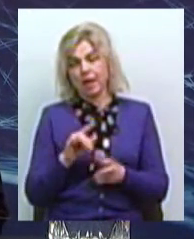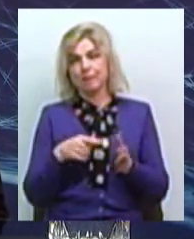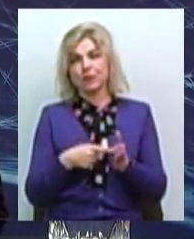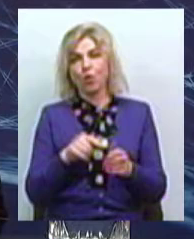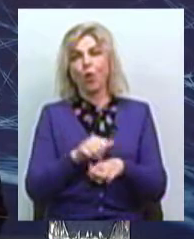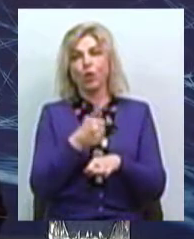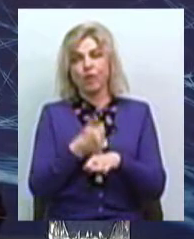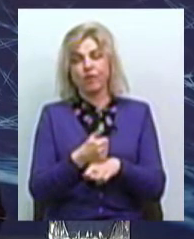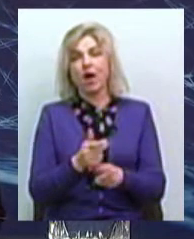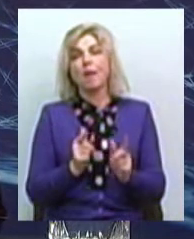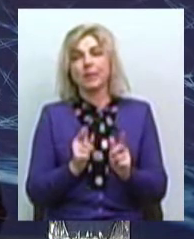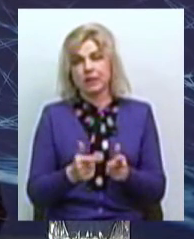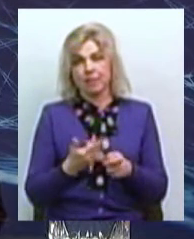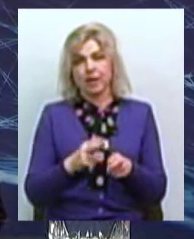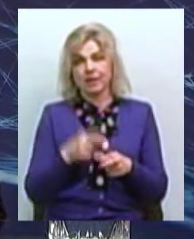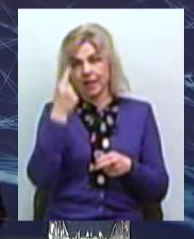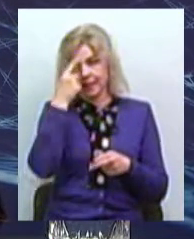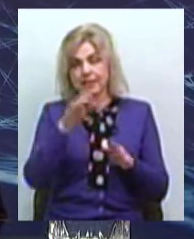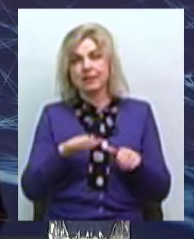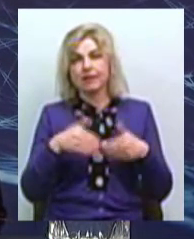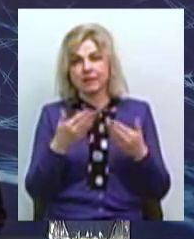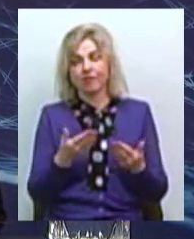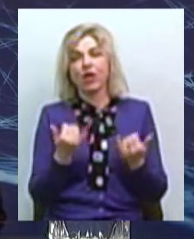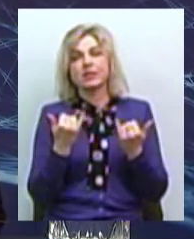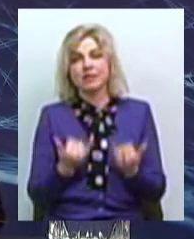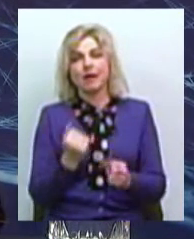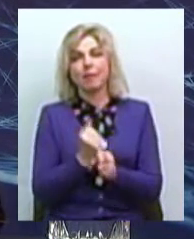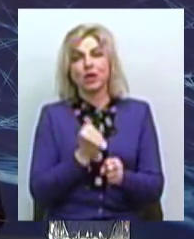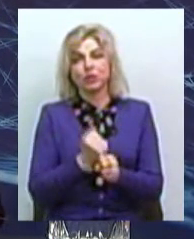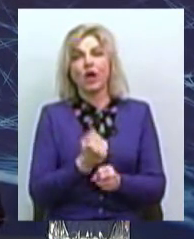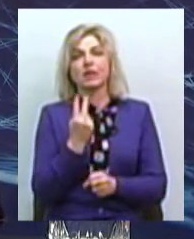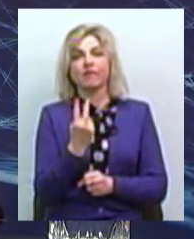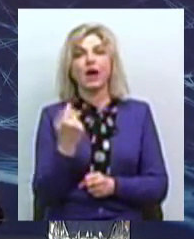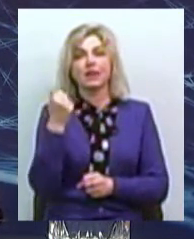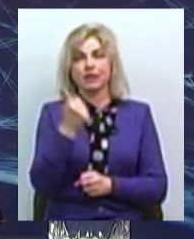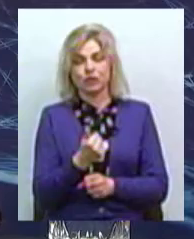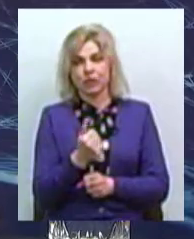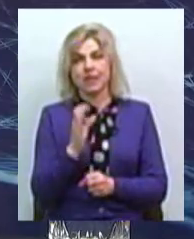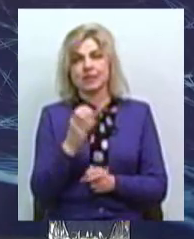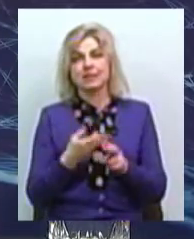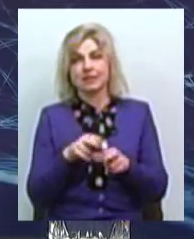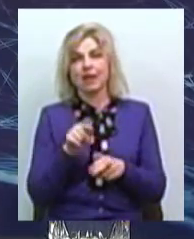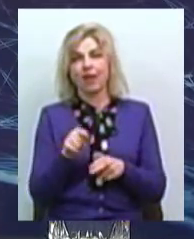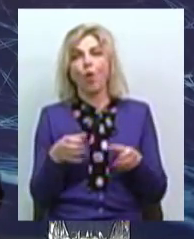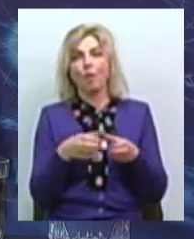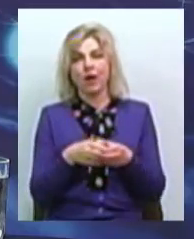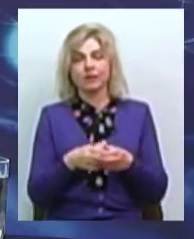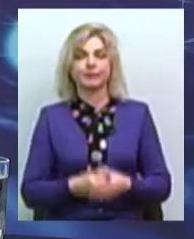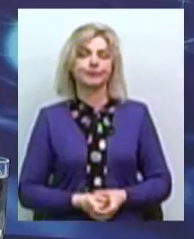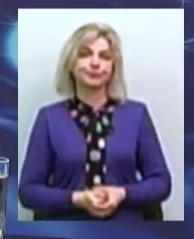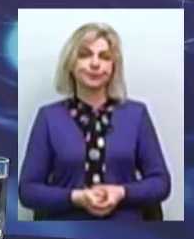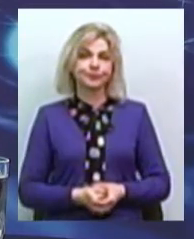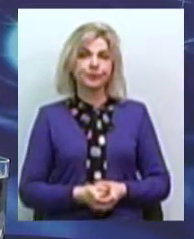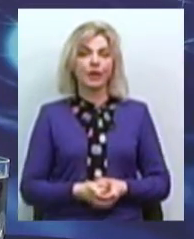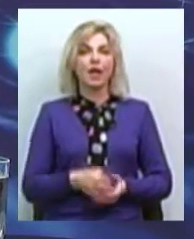голова підтримав цю ініціативу. І ми зараз працювали вже два тижні з командою «Чотирьохлап». А термін перебування цієї